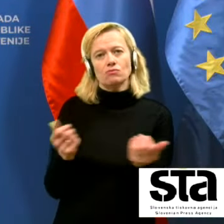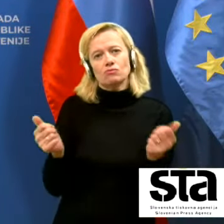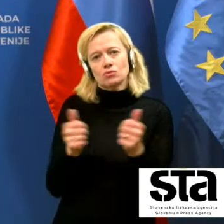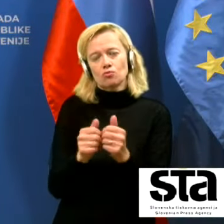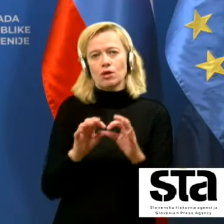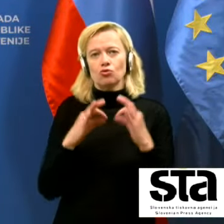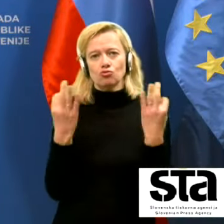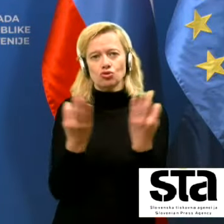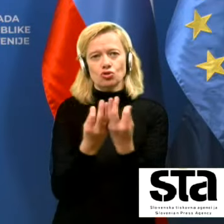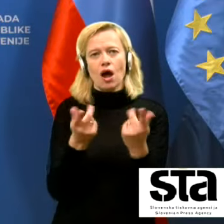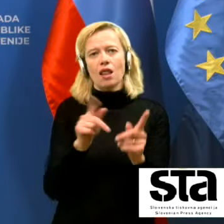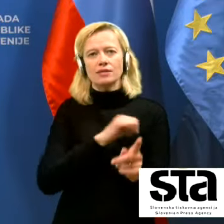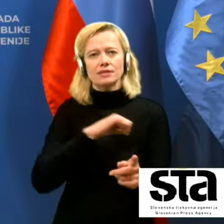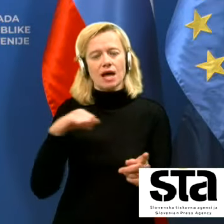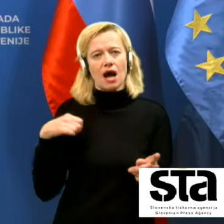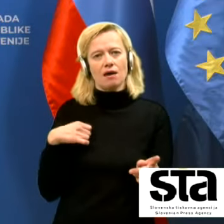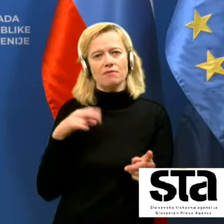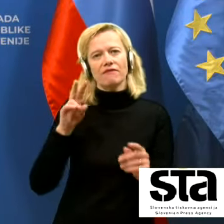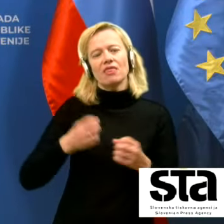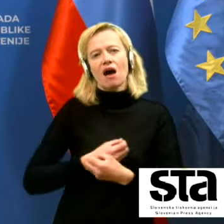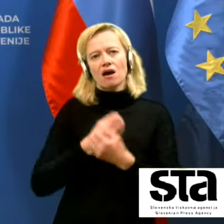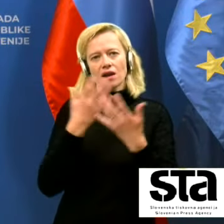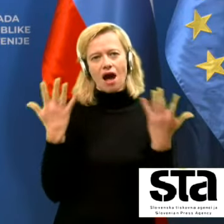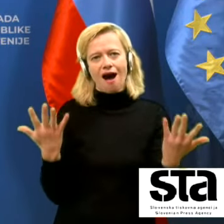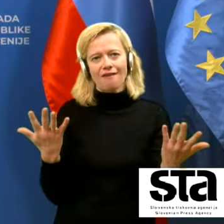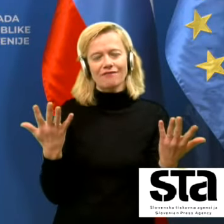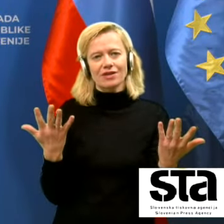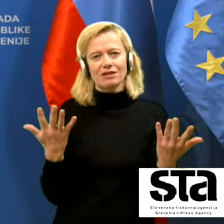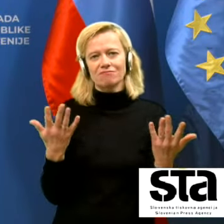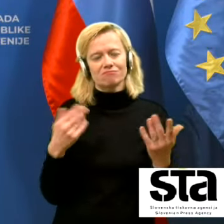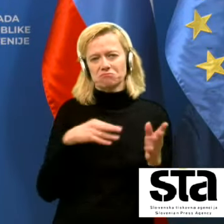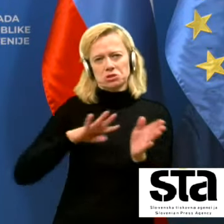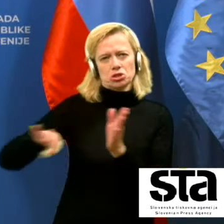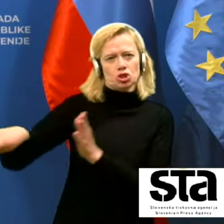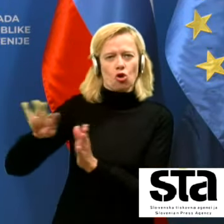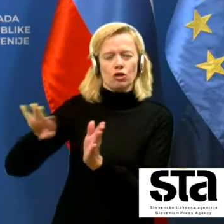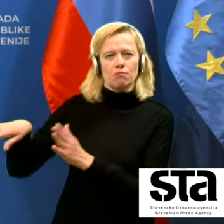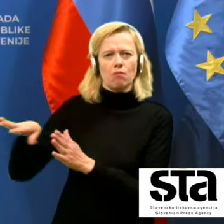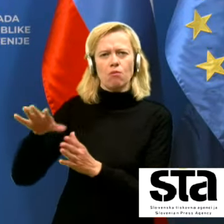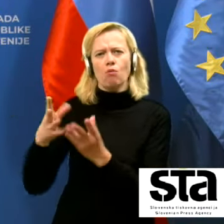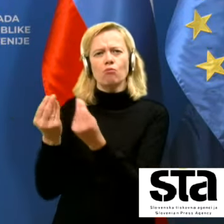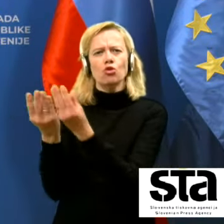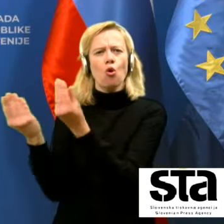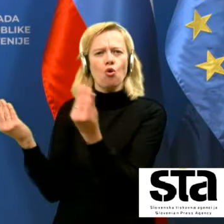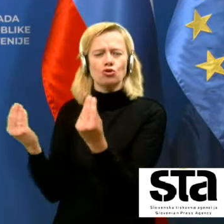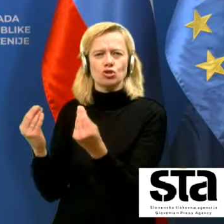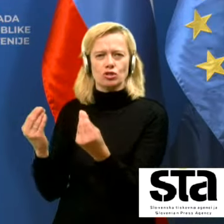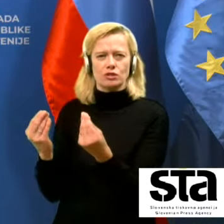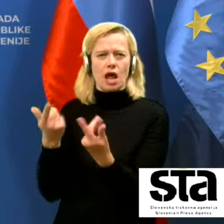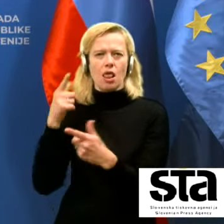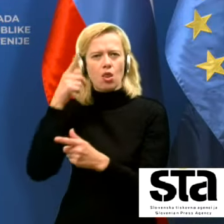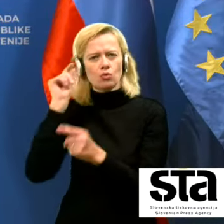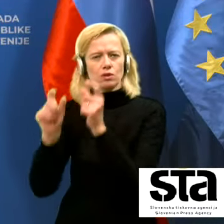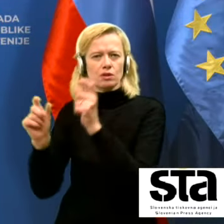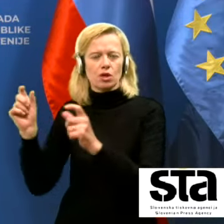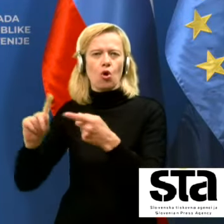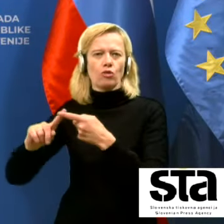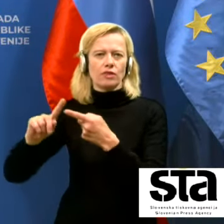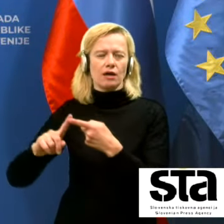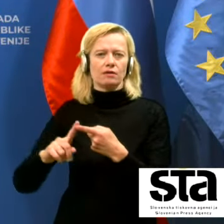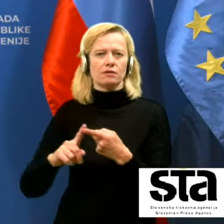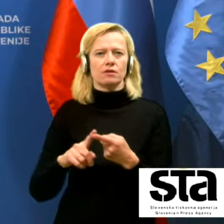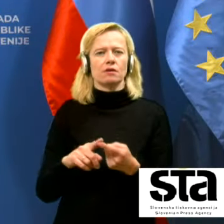v naravi in se izogibamo seveda večjim kontaktom in množicam ljudi, dejansko ne pomeni sama